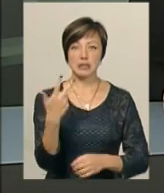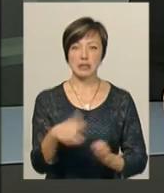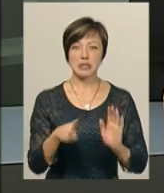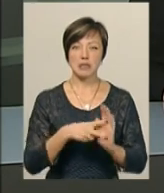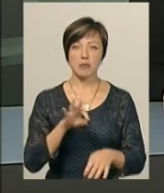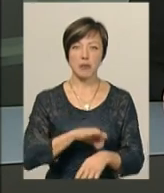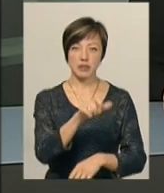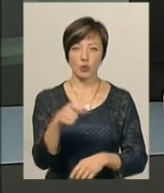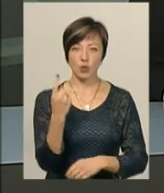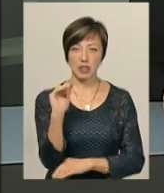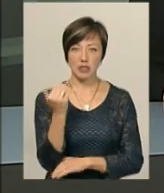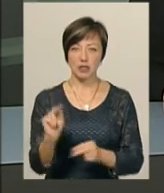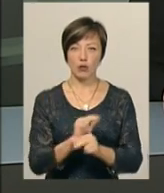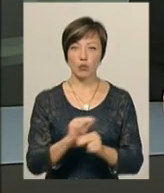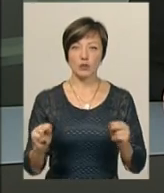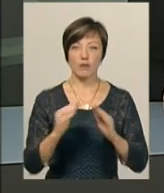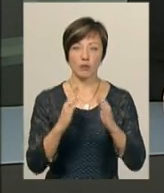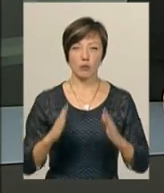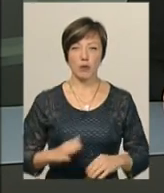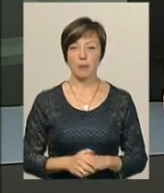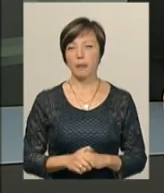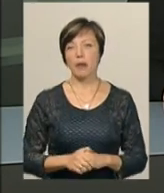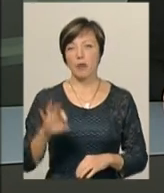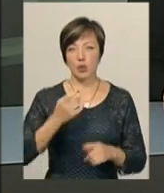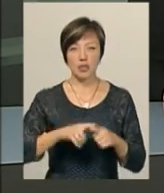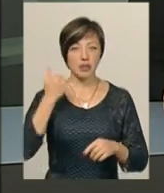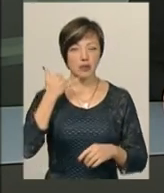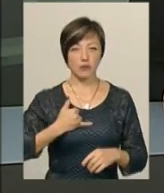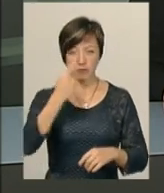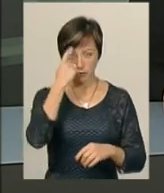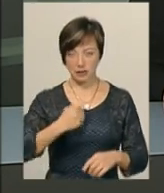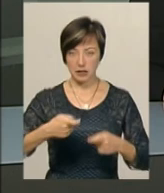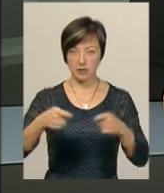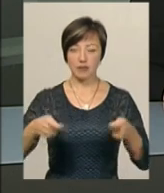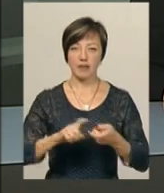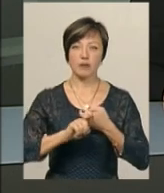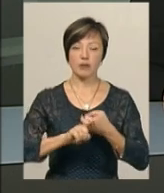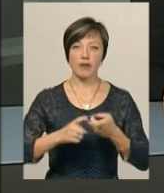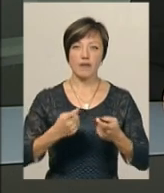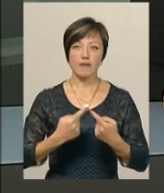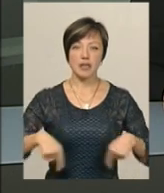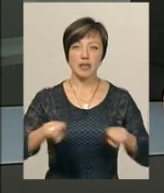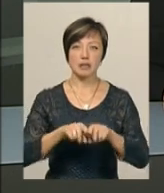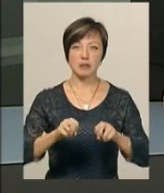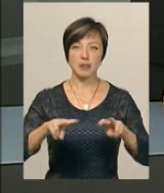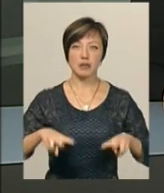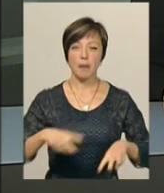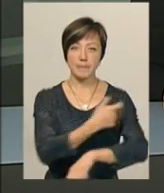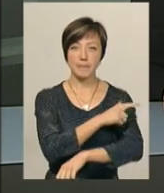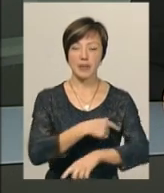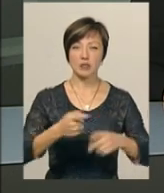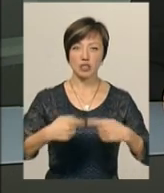пацієнтів, ще одна дитина лікується амбулаторно. Про це нам телефоном повідомила завідувачка інфекційним відділенням спеціалізованої